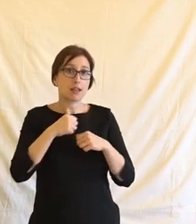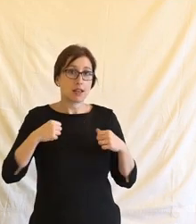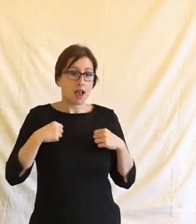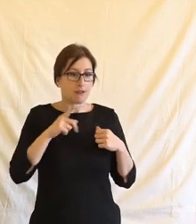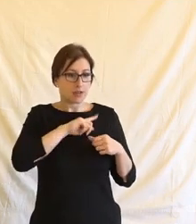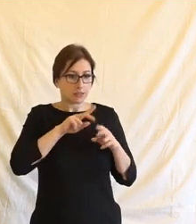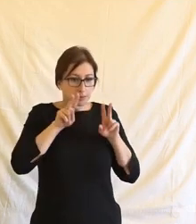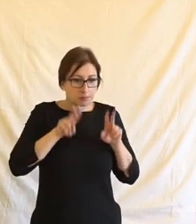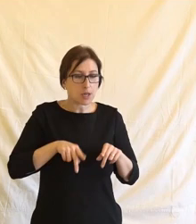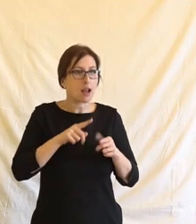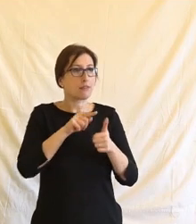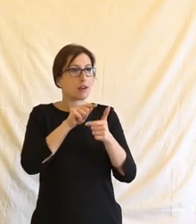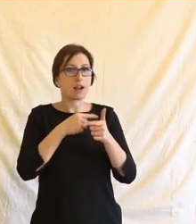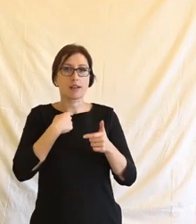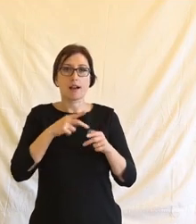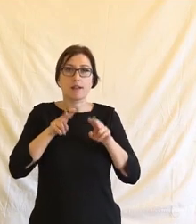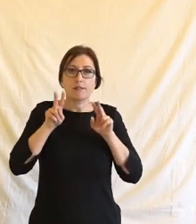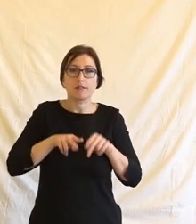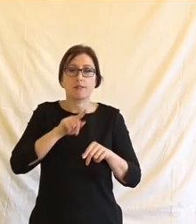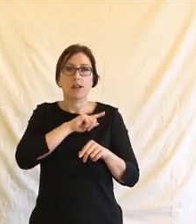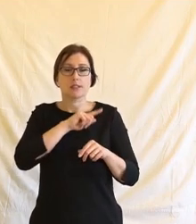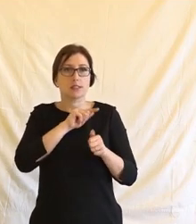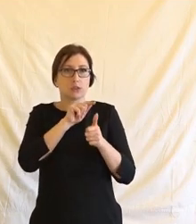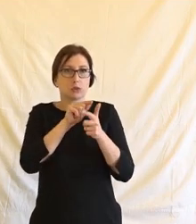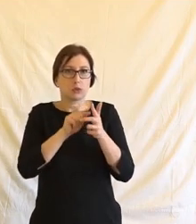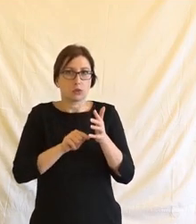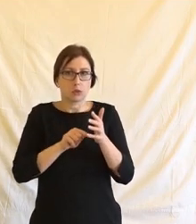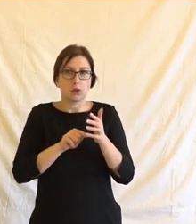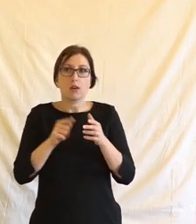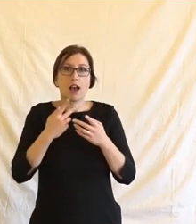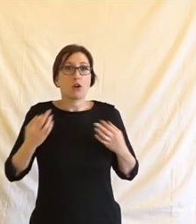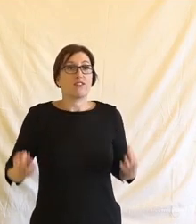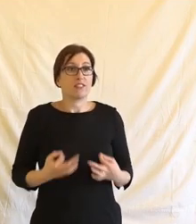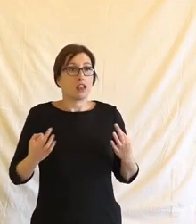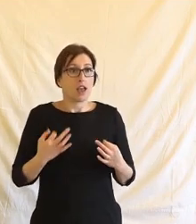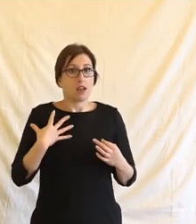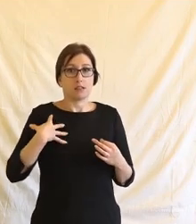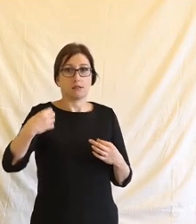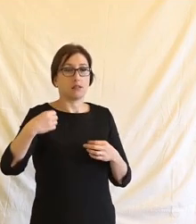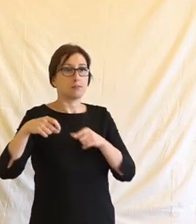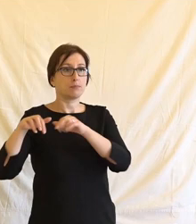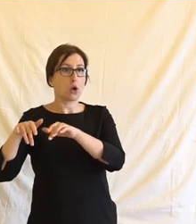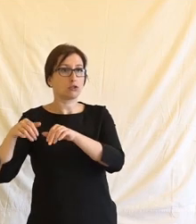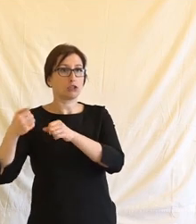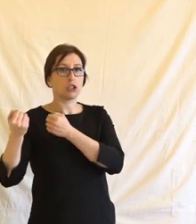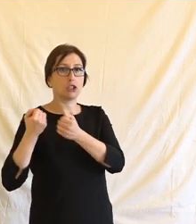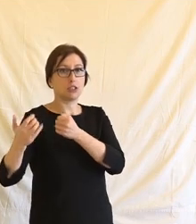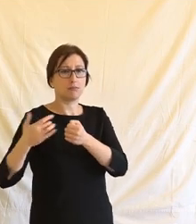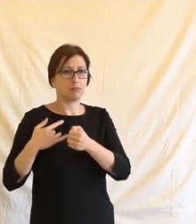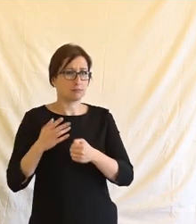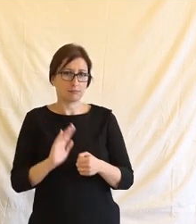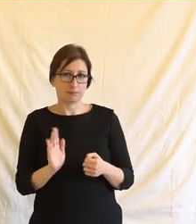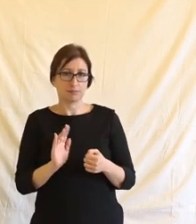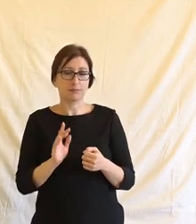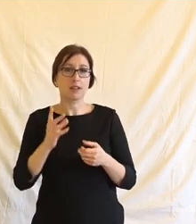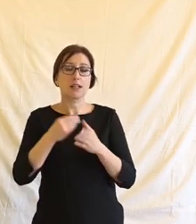práv a nemělo by s ním být nakládáno jako z věcí. Takový typický příklad jsou